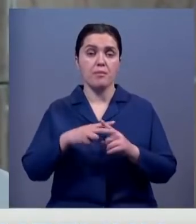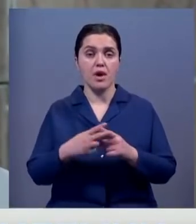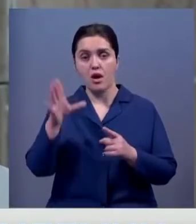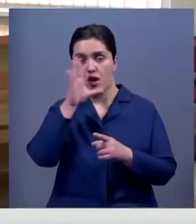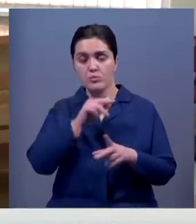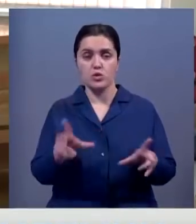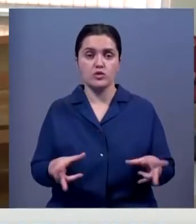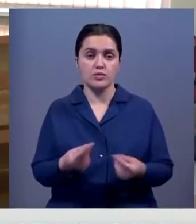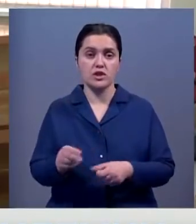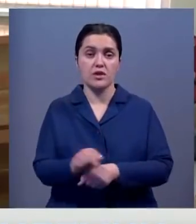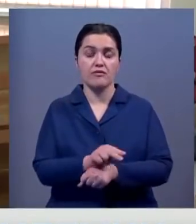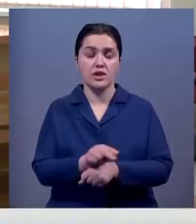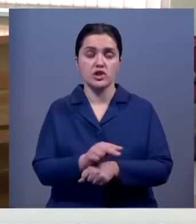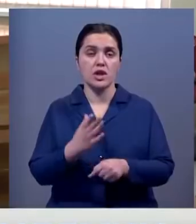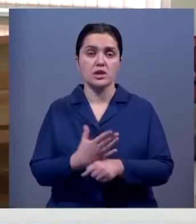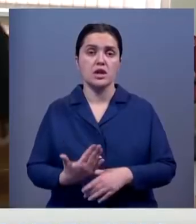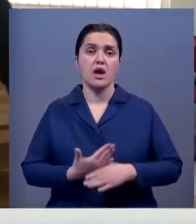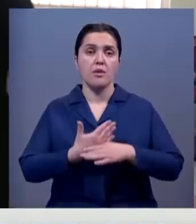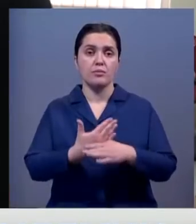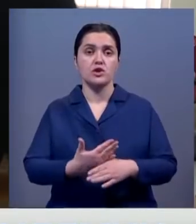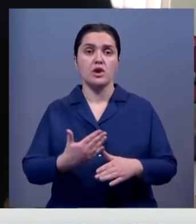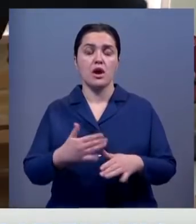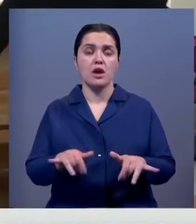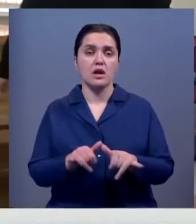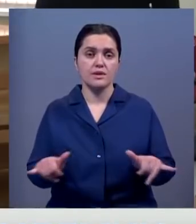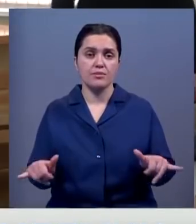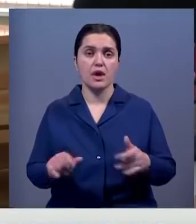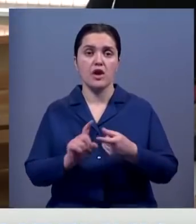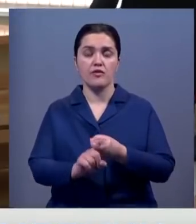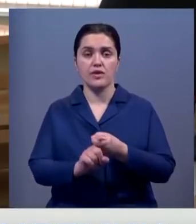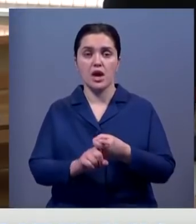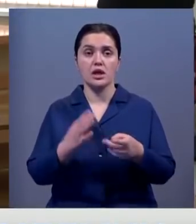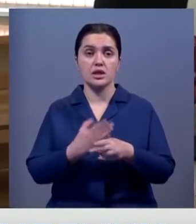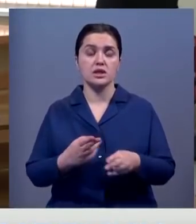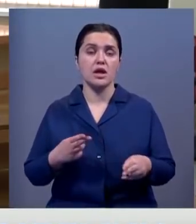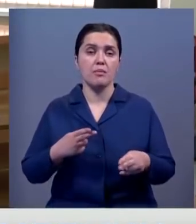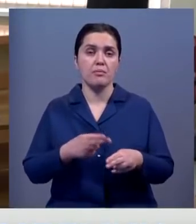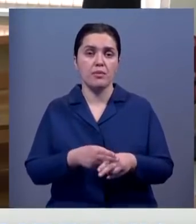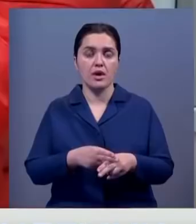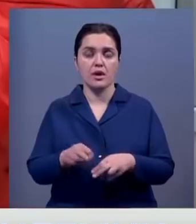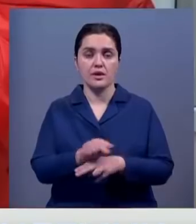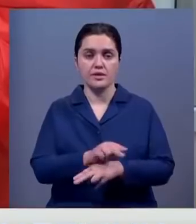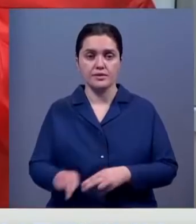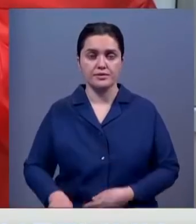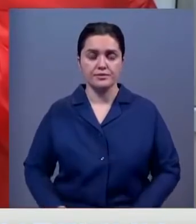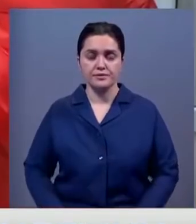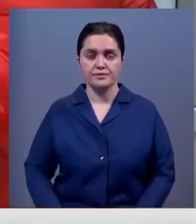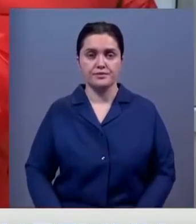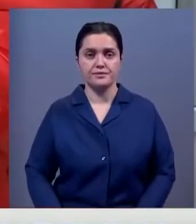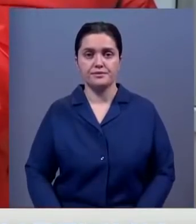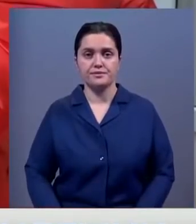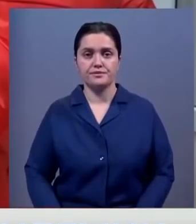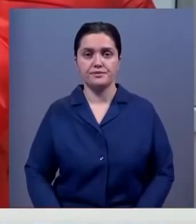успешно вылечить. Большое подспорье в сдерживании распространения инфекции оказала профилактика, говорят врачи. Тягиваете